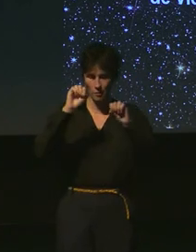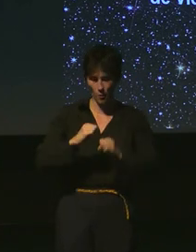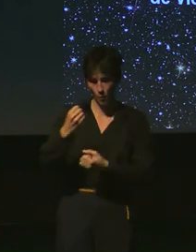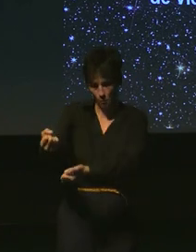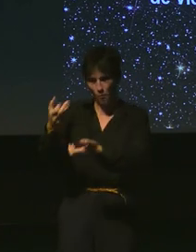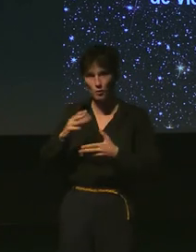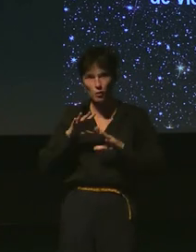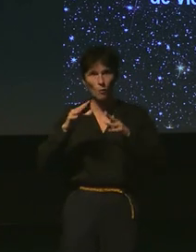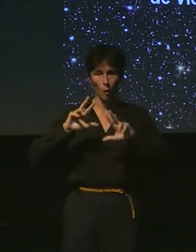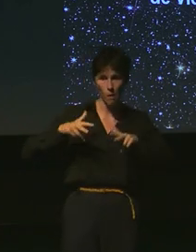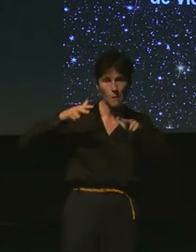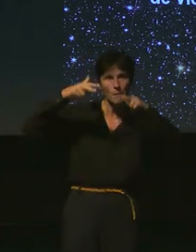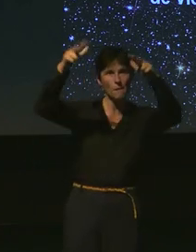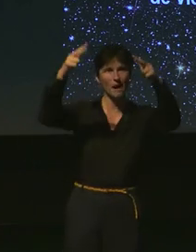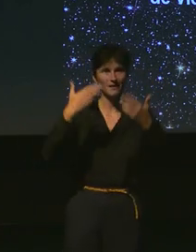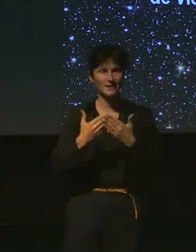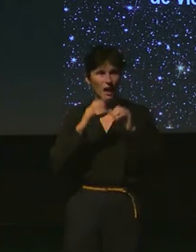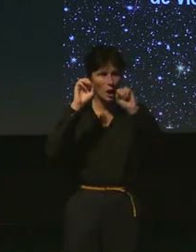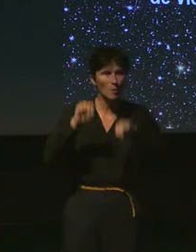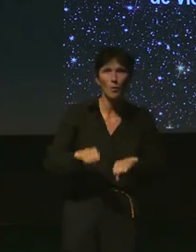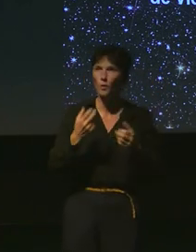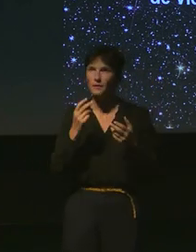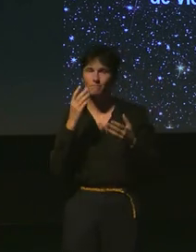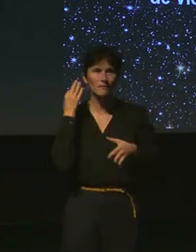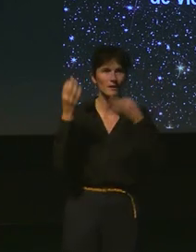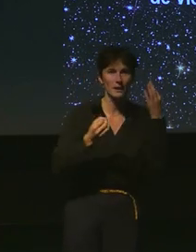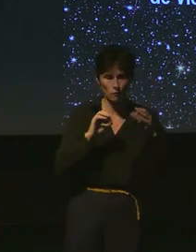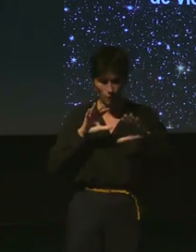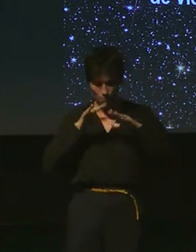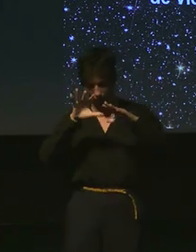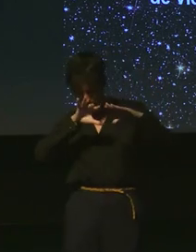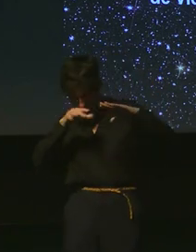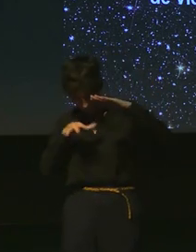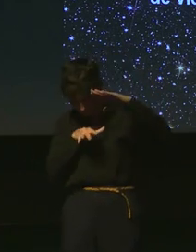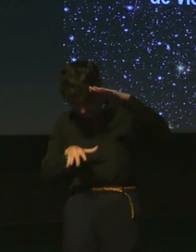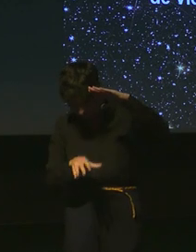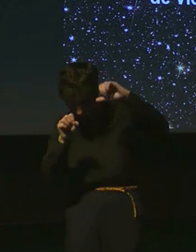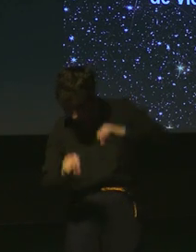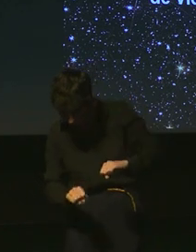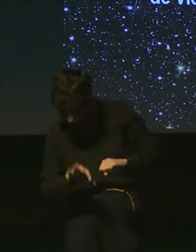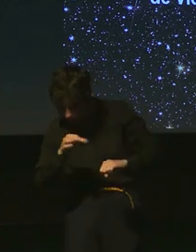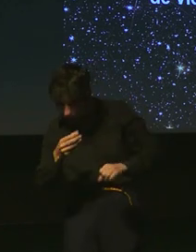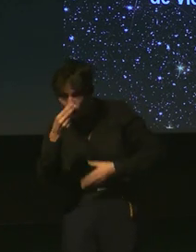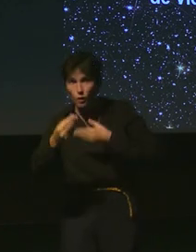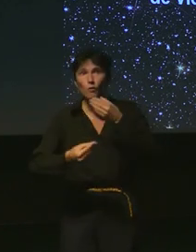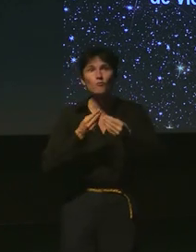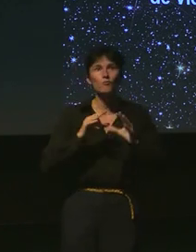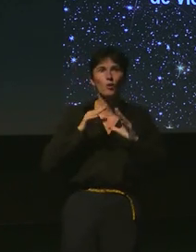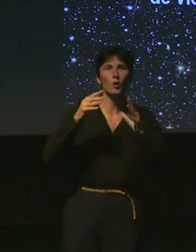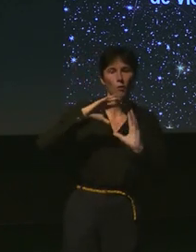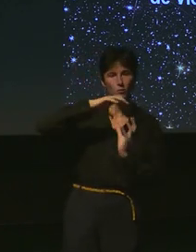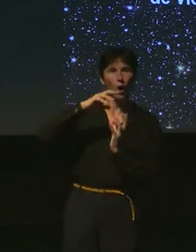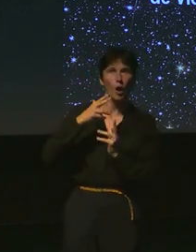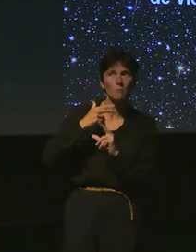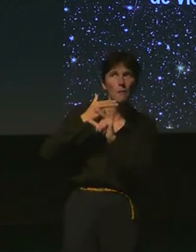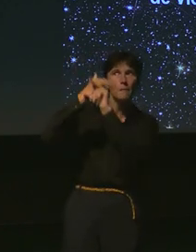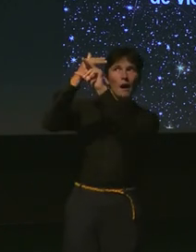drognes, partions-nous à la découverte des ressources marines profondes ? Bien, à l'aide de des sources spatiaux, y revenons